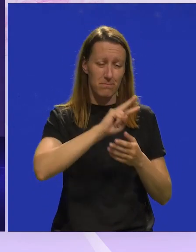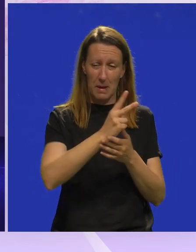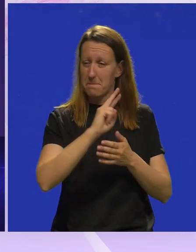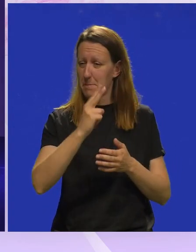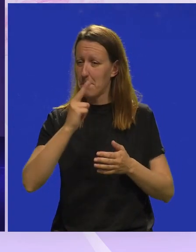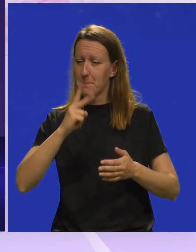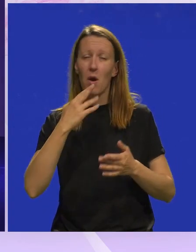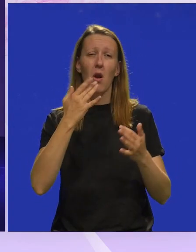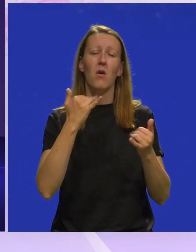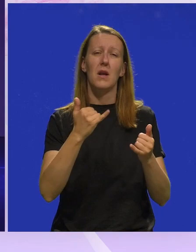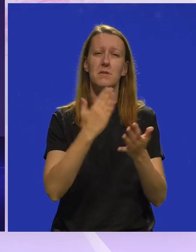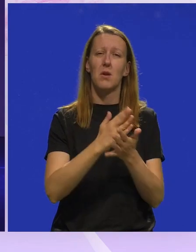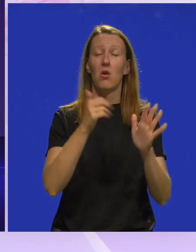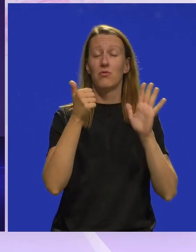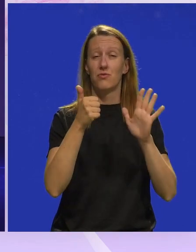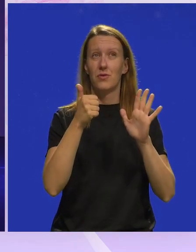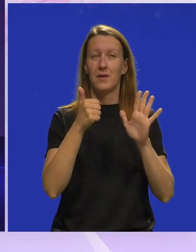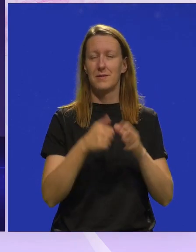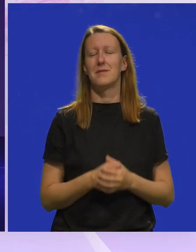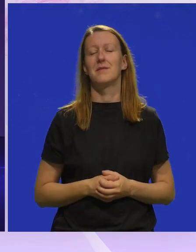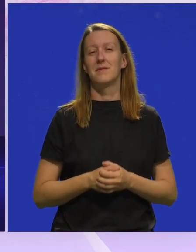ulogu, koliko ih je veče razbilo? Šest.